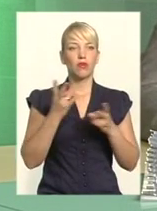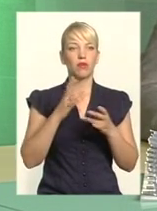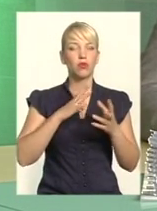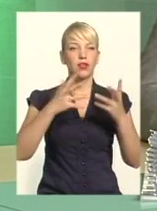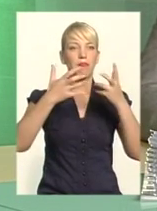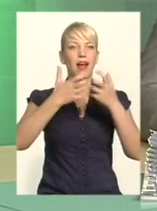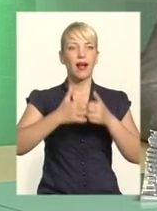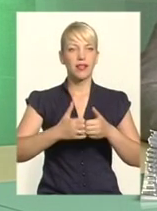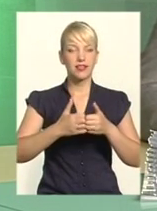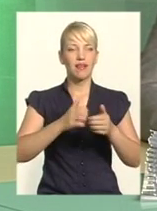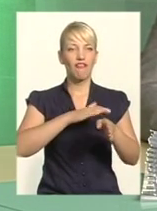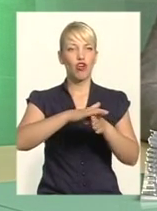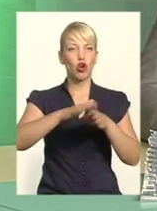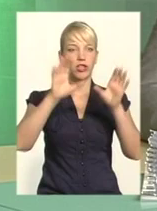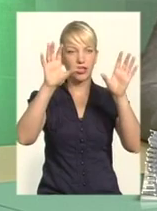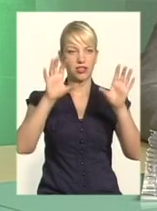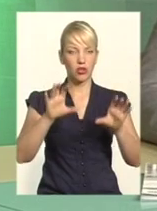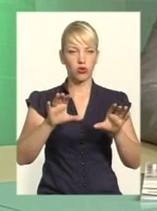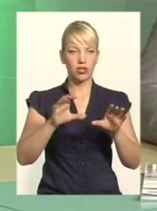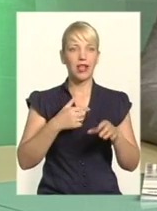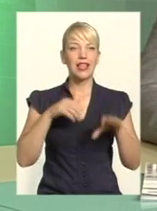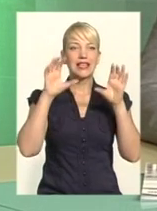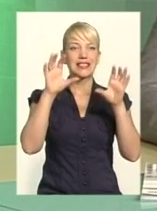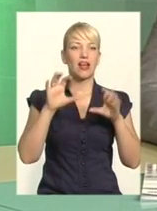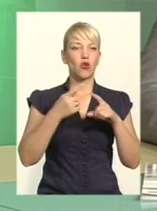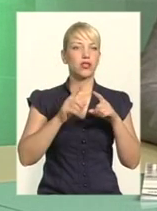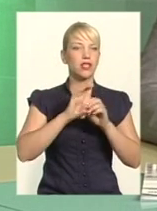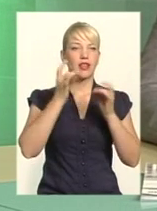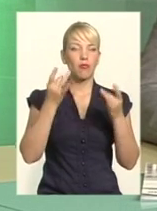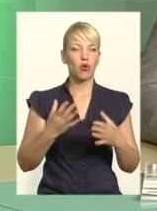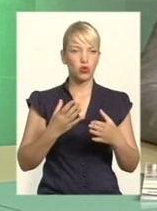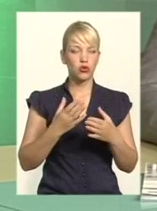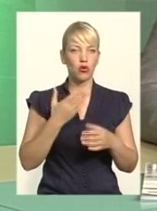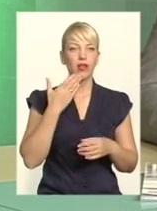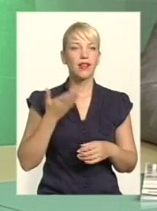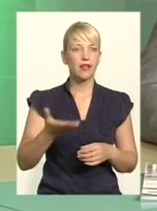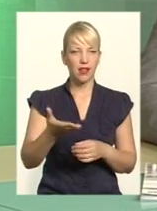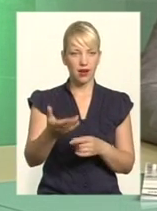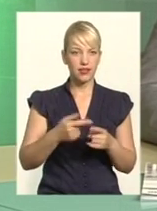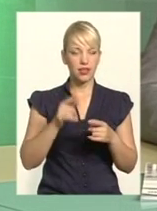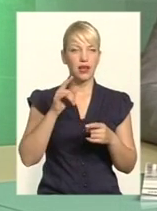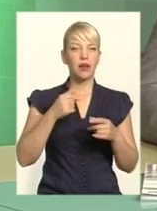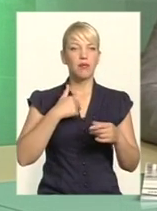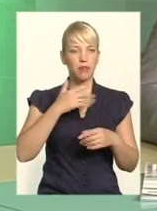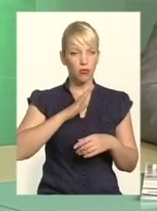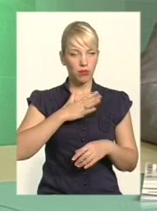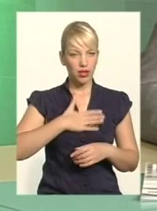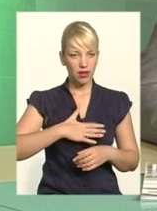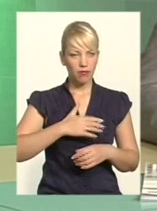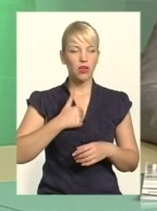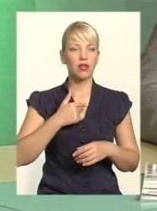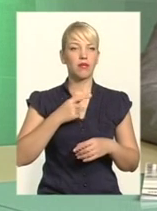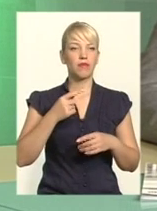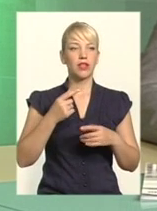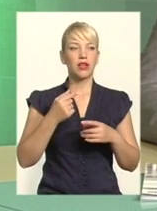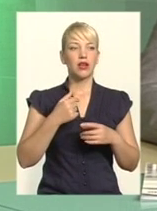виконання. Закон – це не декларація. І тому для мене було приємно, але, якщо чесно, несподівано, я вперше почув такий